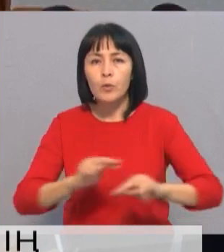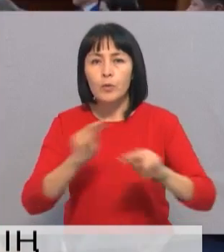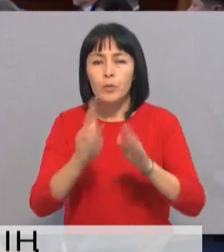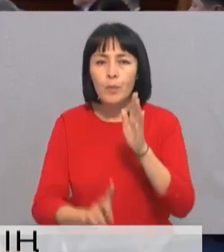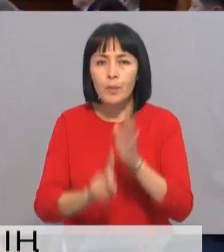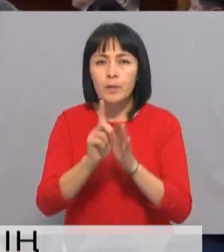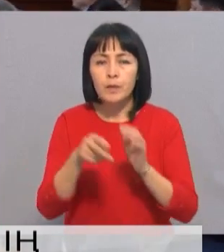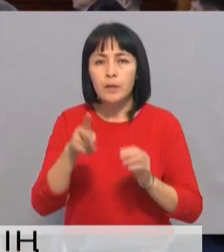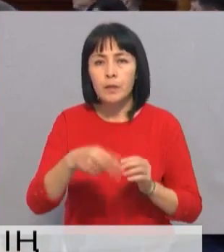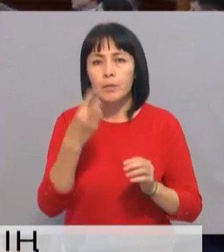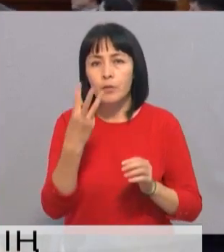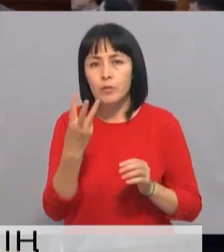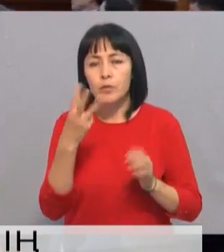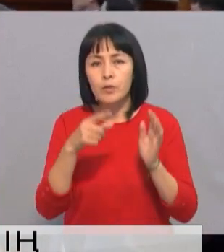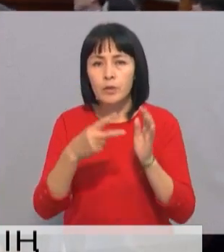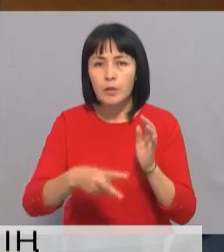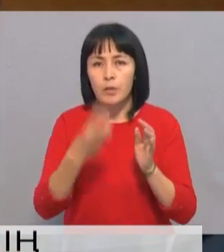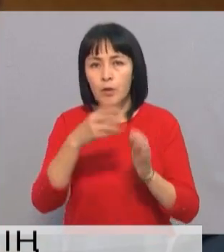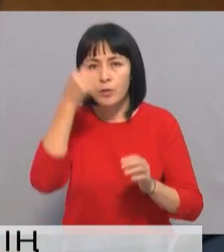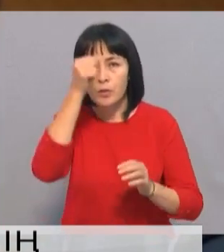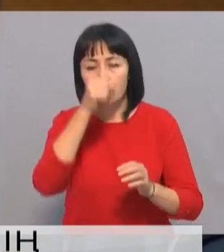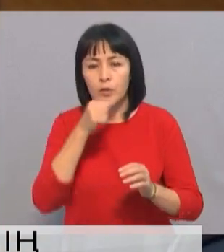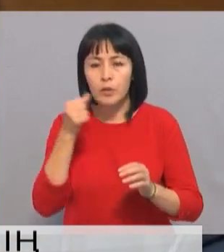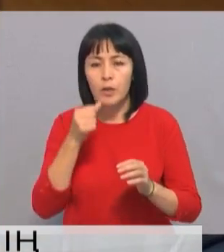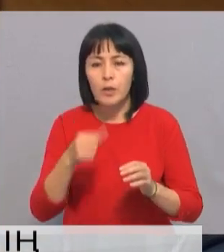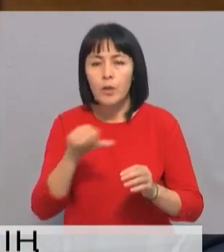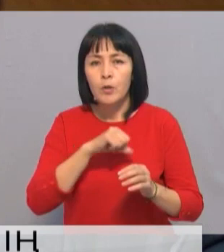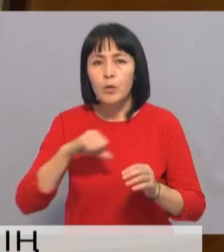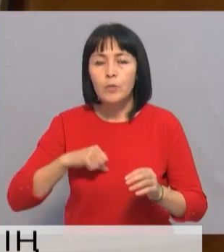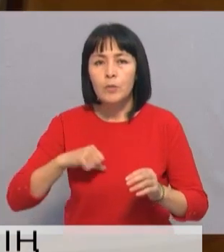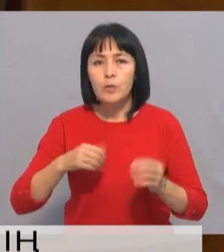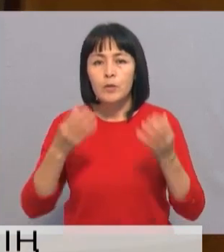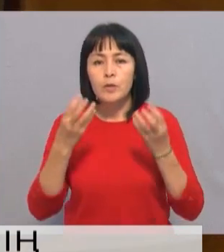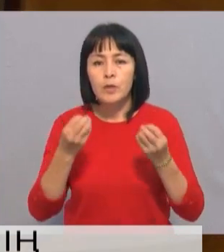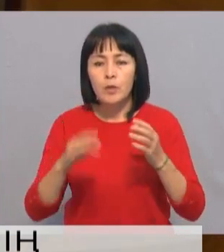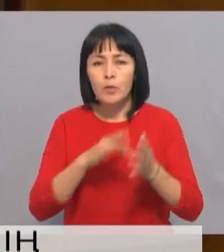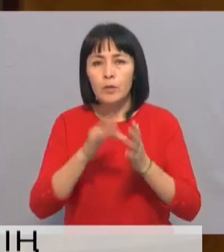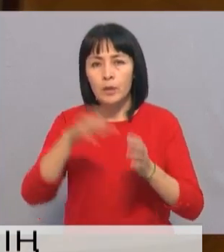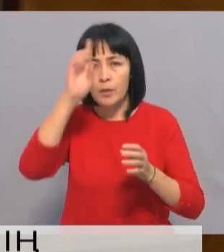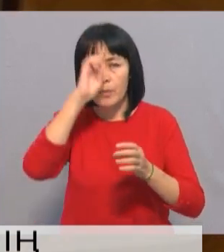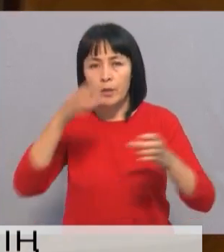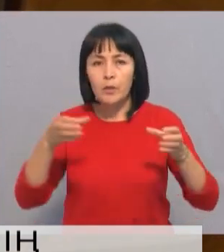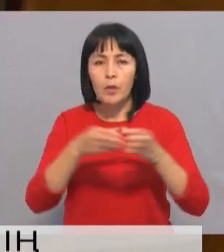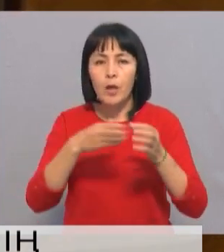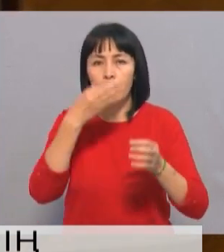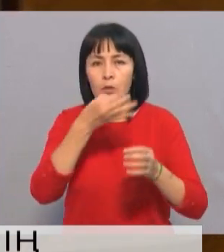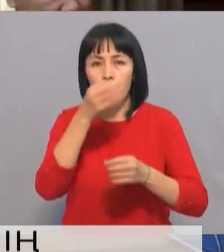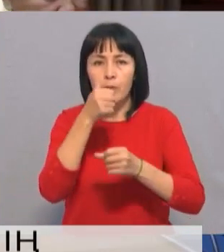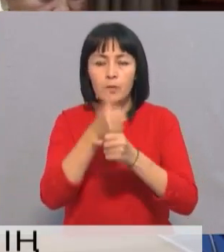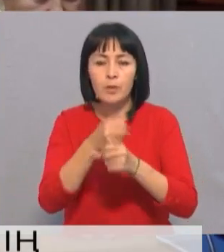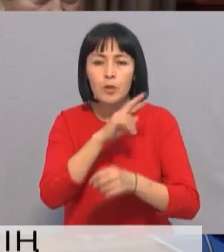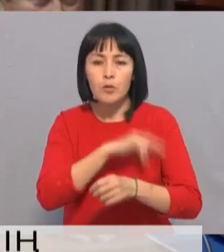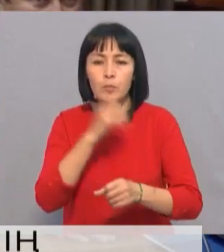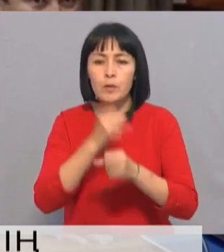болып бастыған 2003-2023 жылдар аралығында жекес секторда, және орталық мемлекеттігі орғындарда жауапты башылық